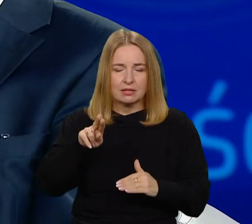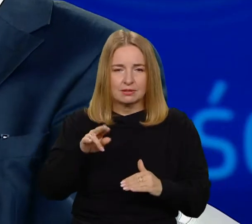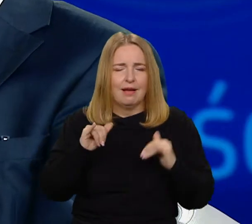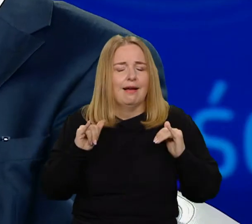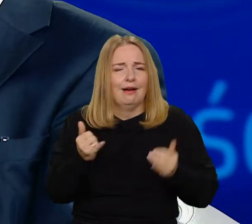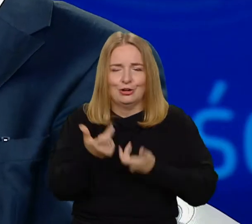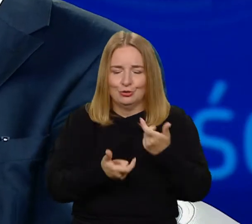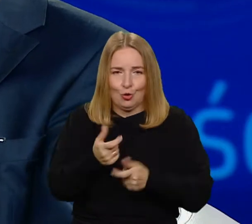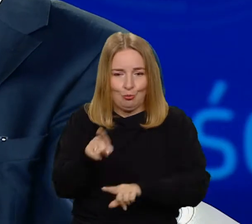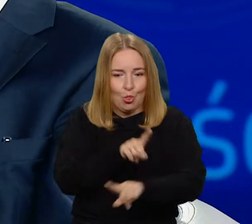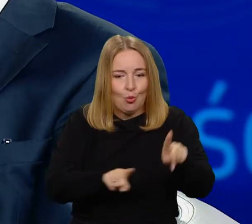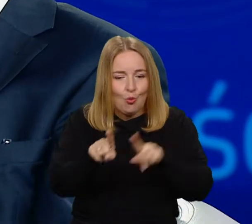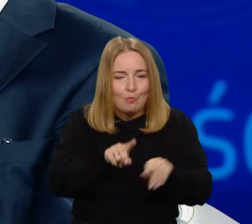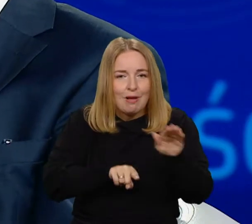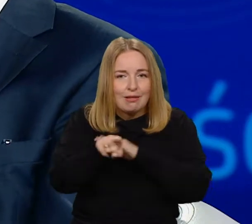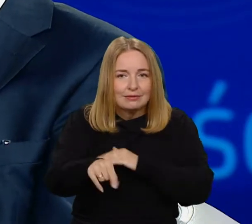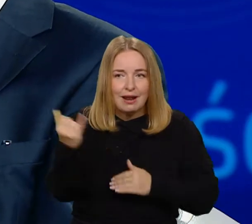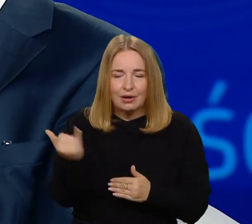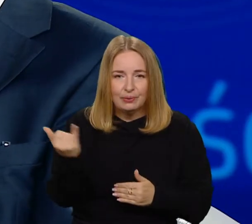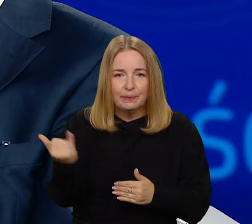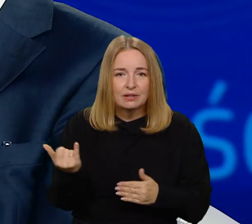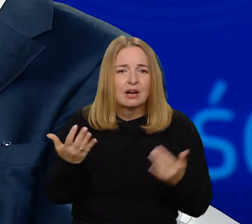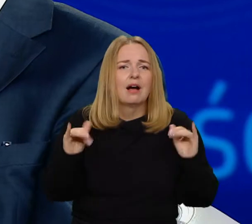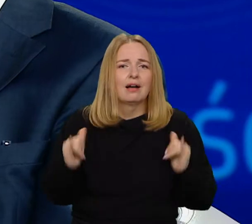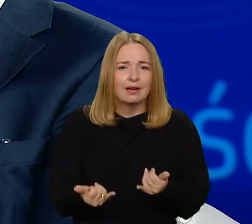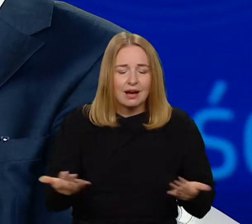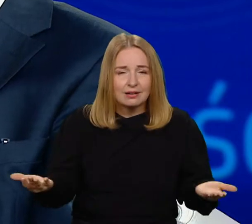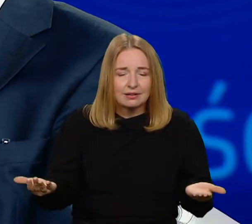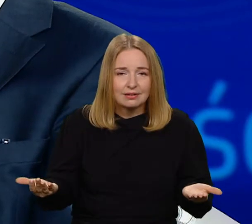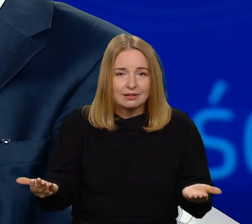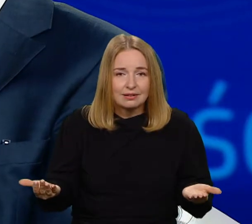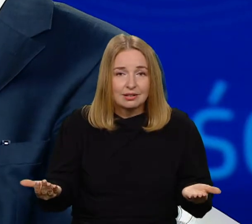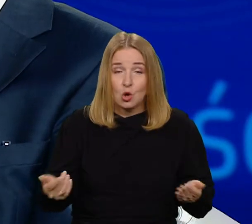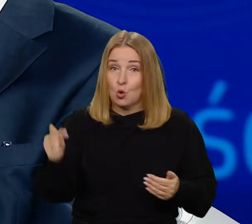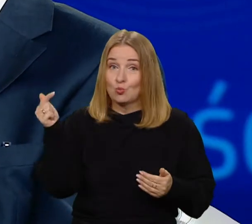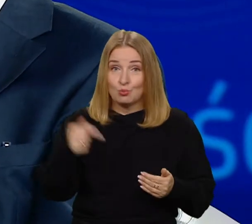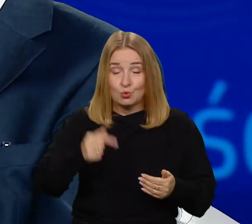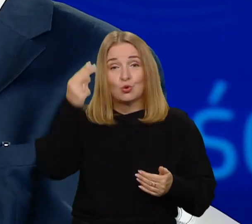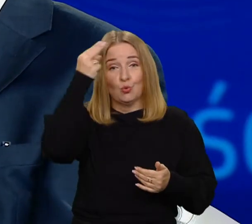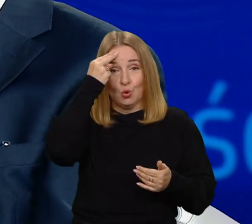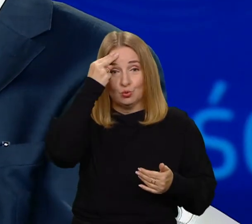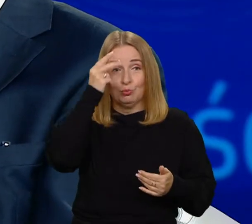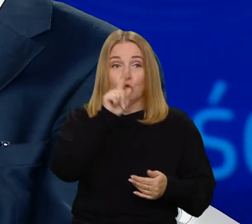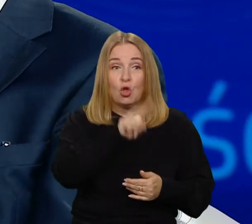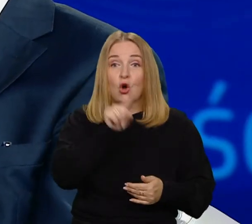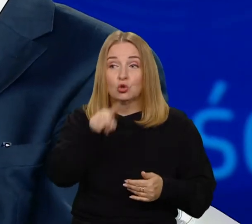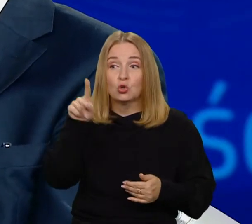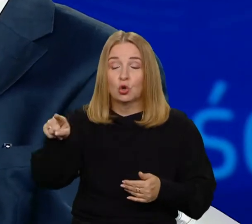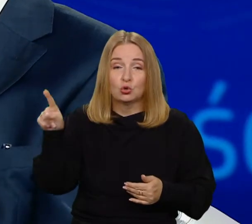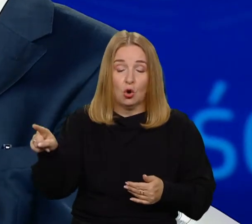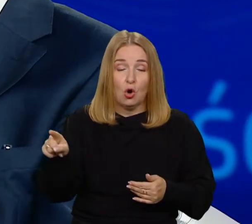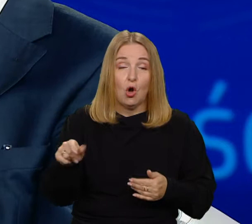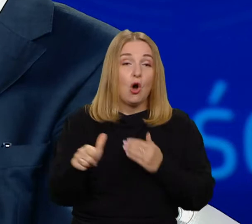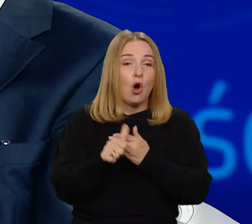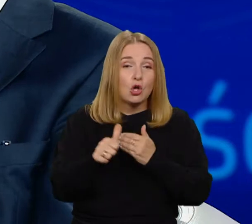w języku zrozumiałym dla dziecka. Czyli rozumienie świata jest zupełnie